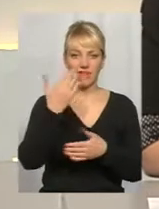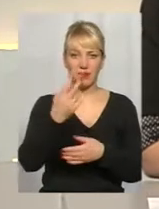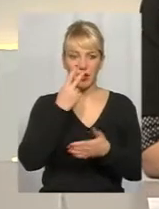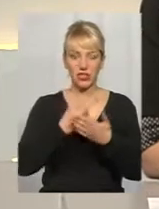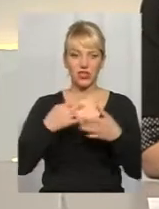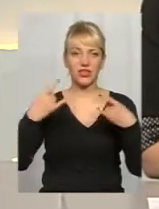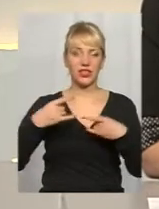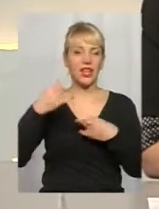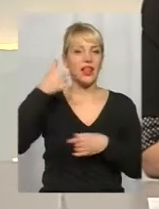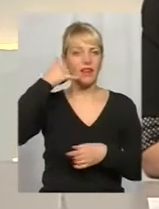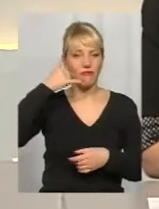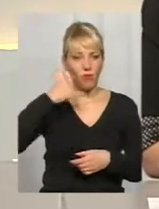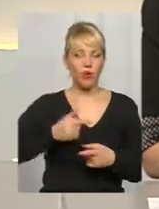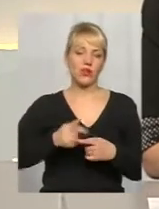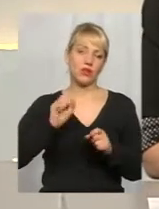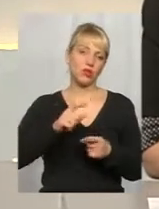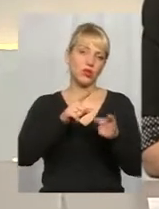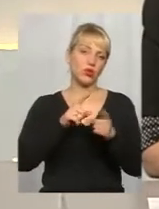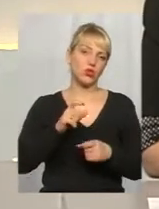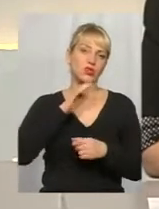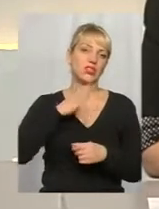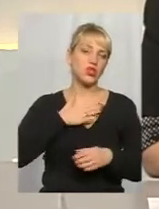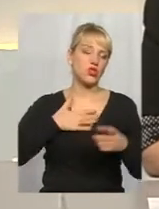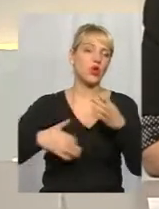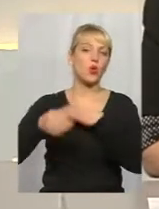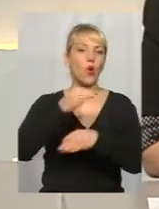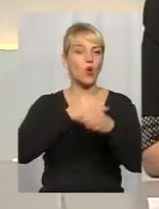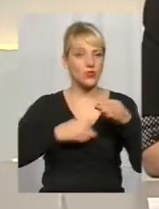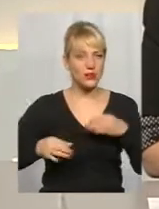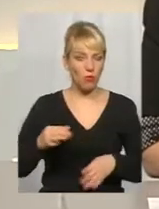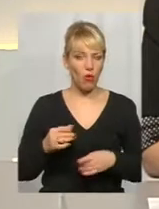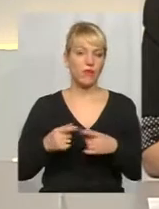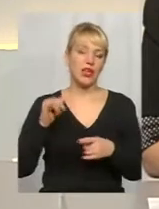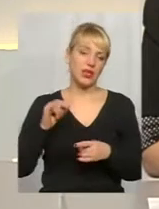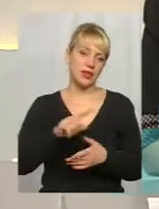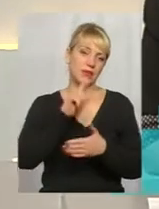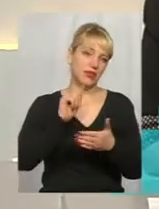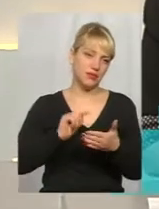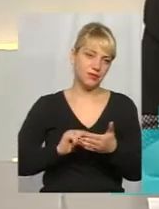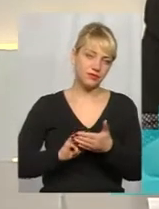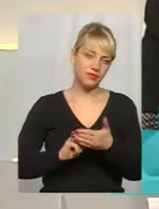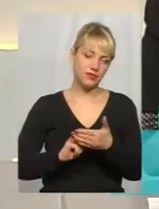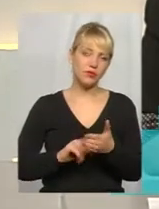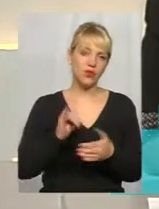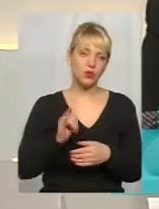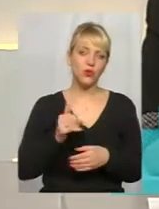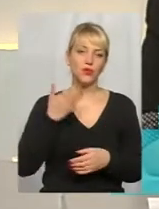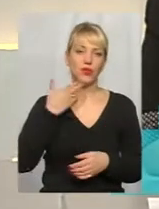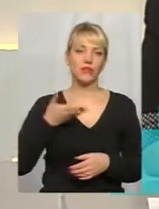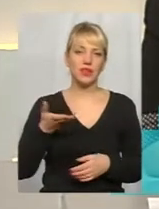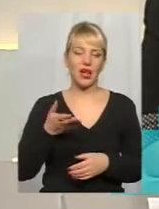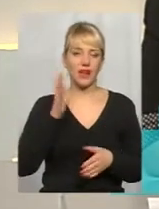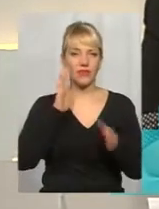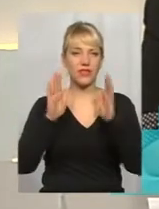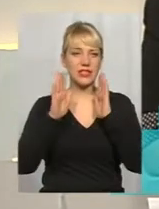телефонів на ваших екранах, можете долучатись до розмови з вашими питаннями, а також ставити їх у коментарях в